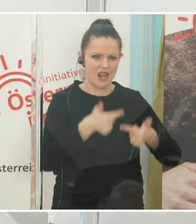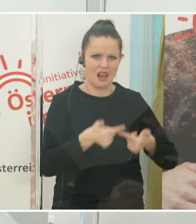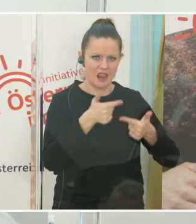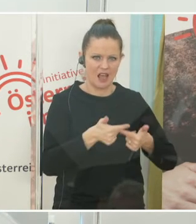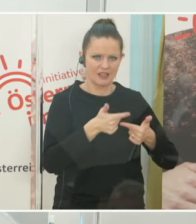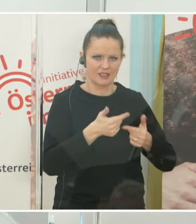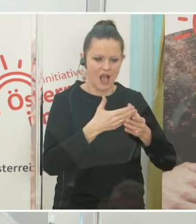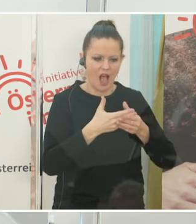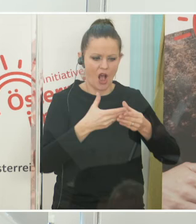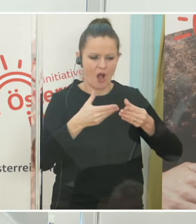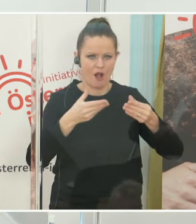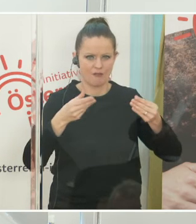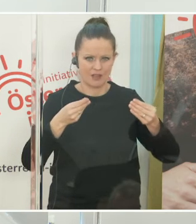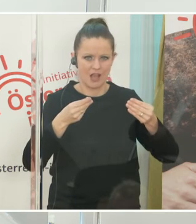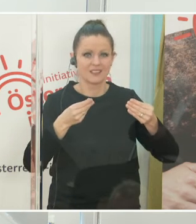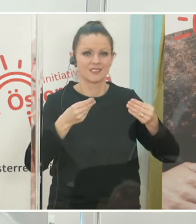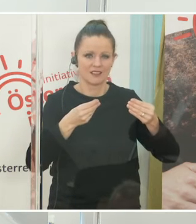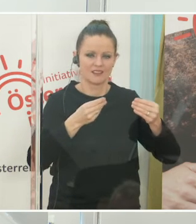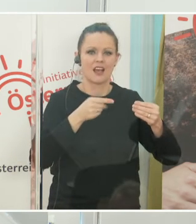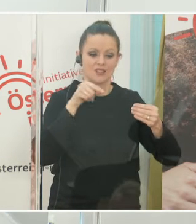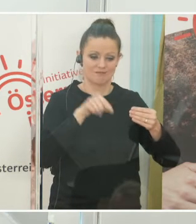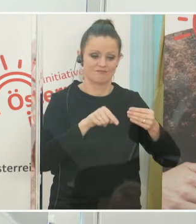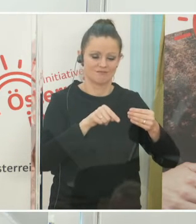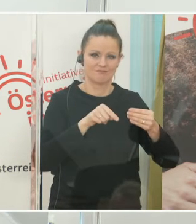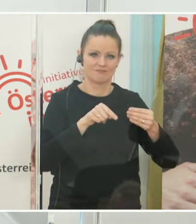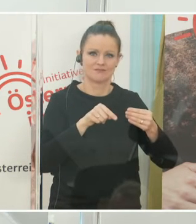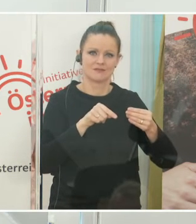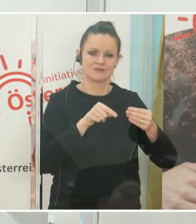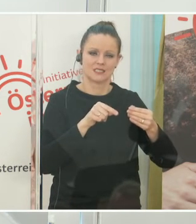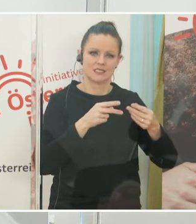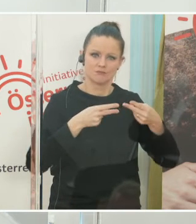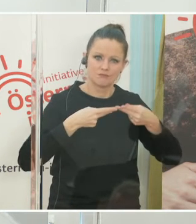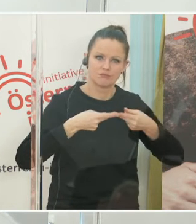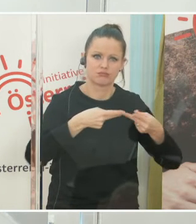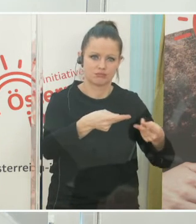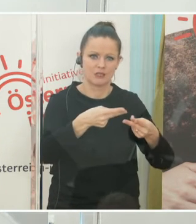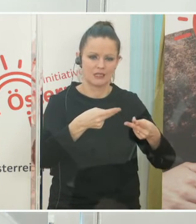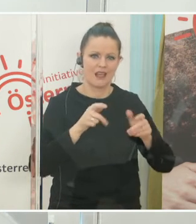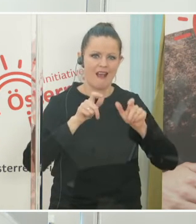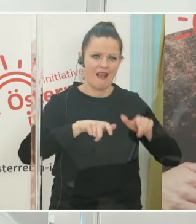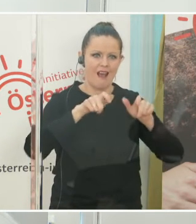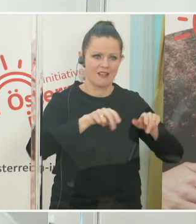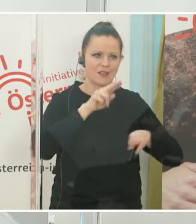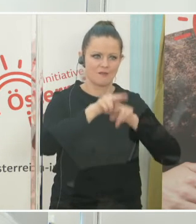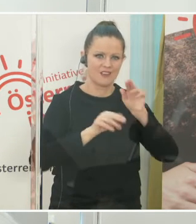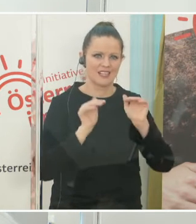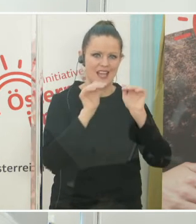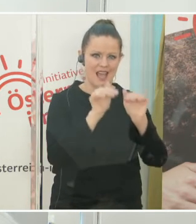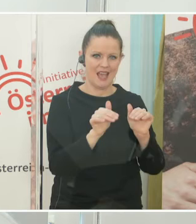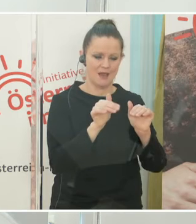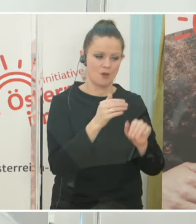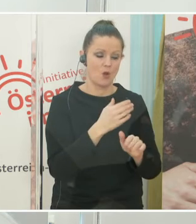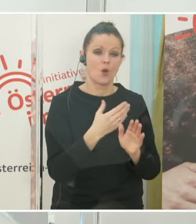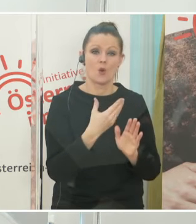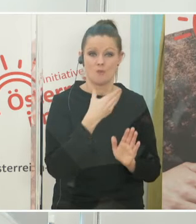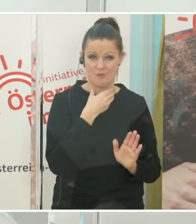aufgetaut und wird dann im aufgetauten Zustand an die Alten- und Pflegeheime ausgeliefert. Und da bedarf